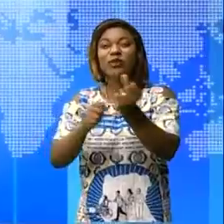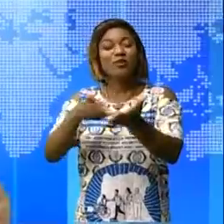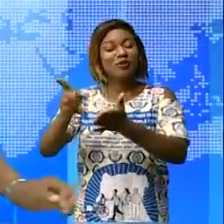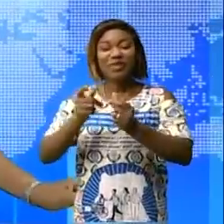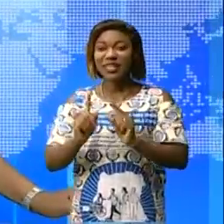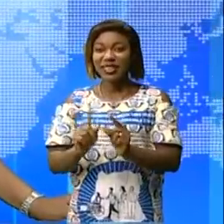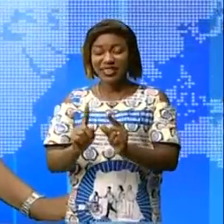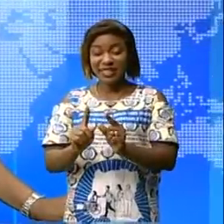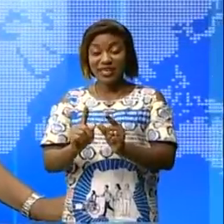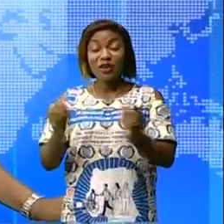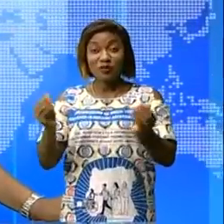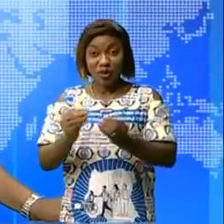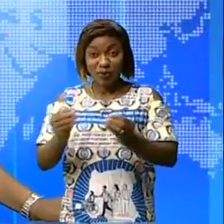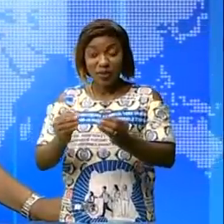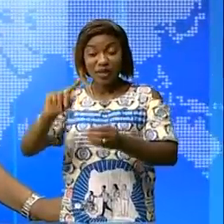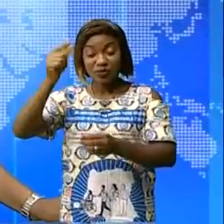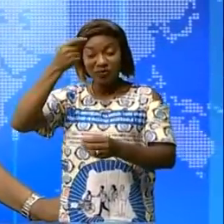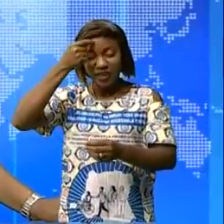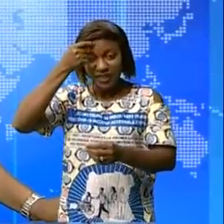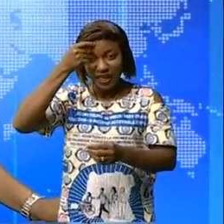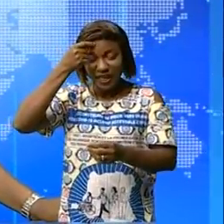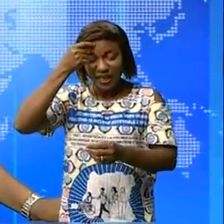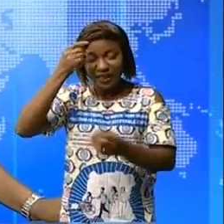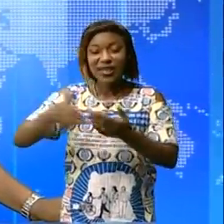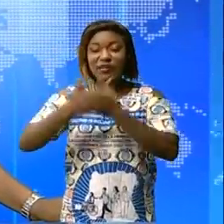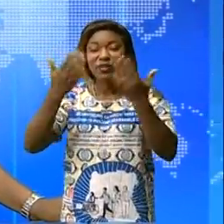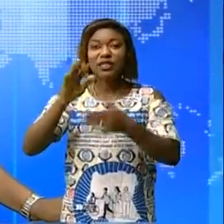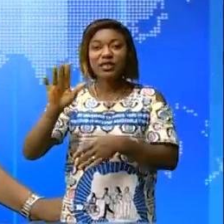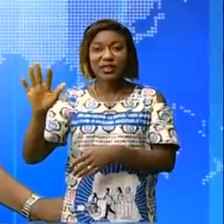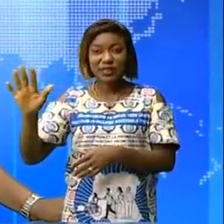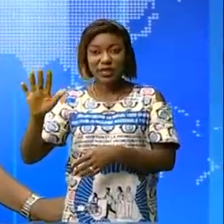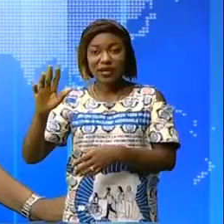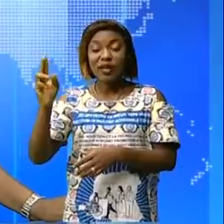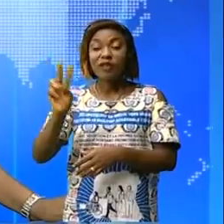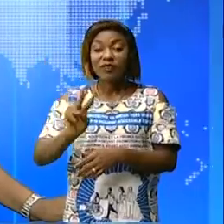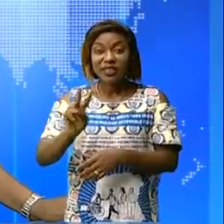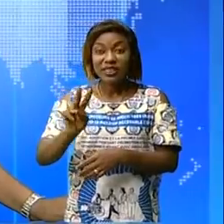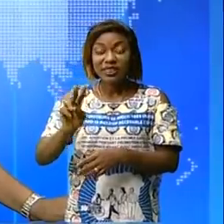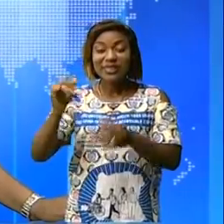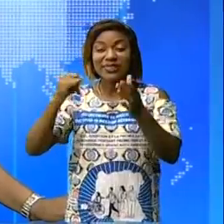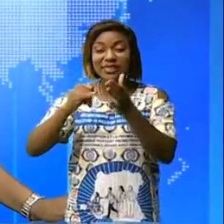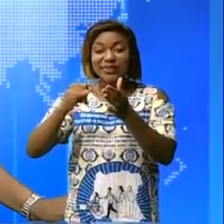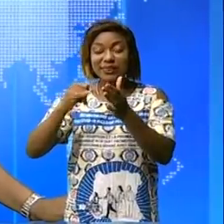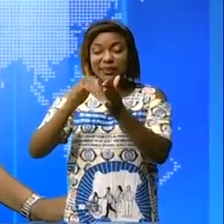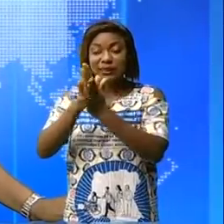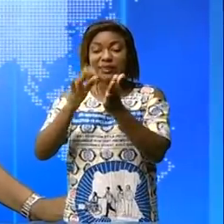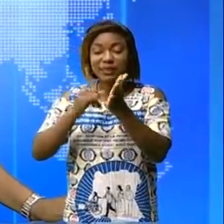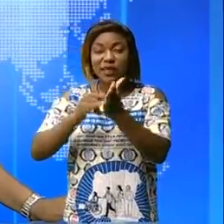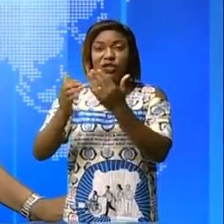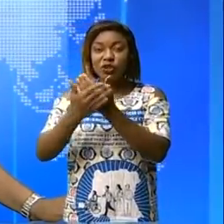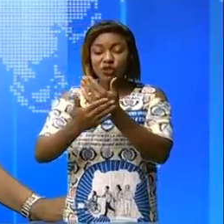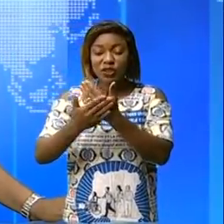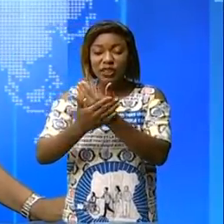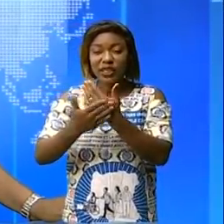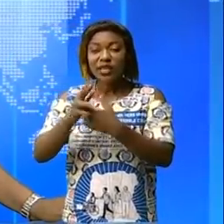cutis de son excellence monsieur le gouverneur de la ville de Kinshasa le vendredi 16 juillet 2021 à l'hôtel de ville